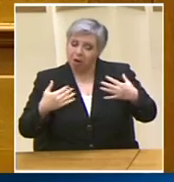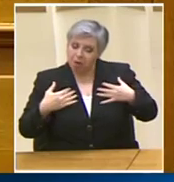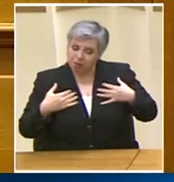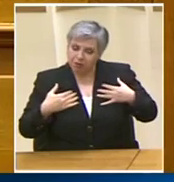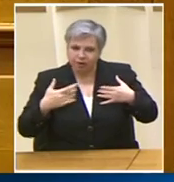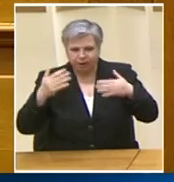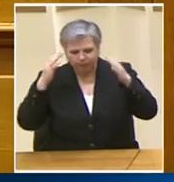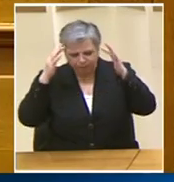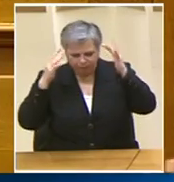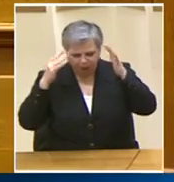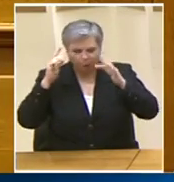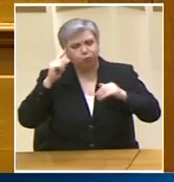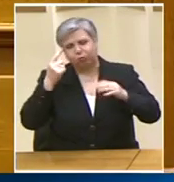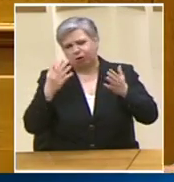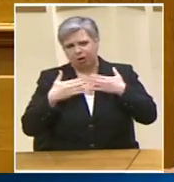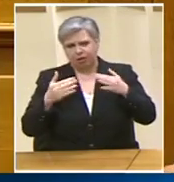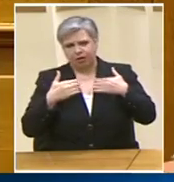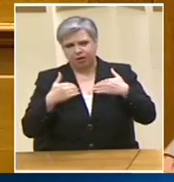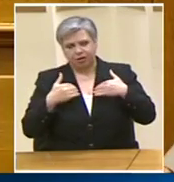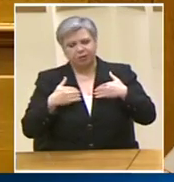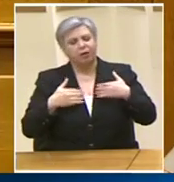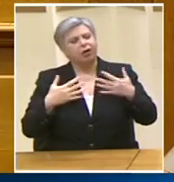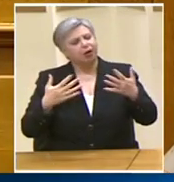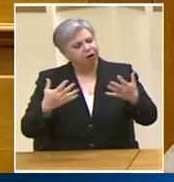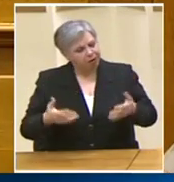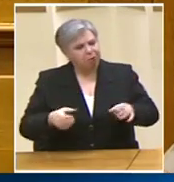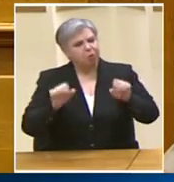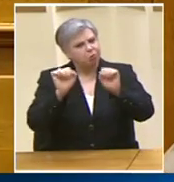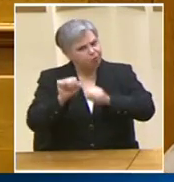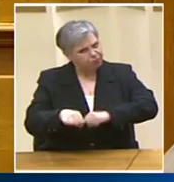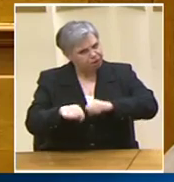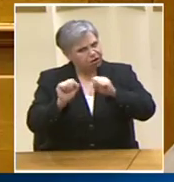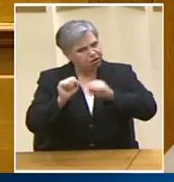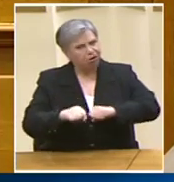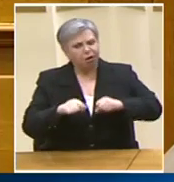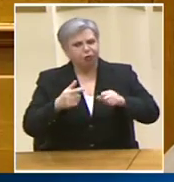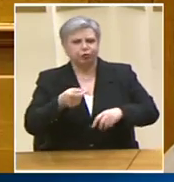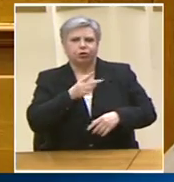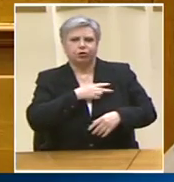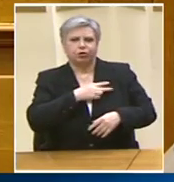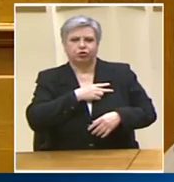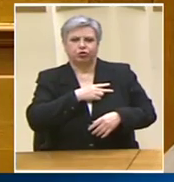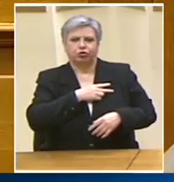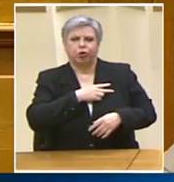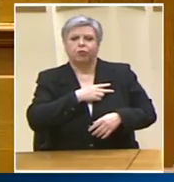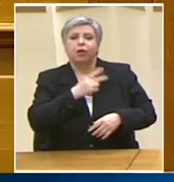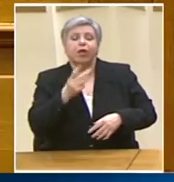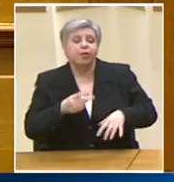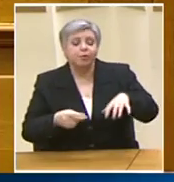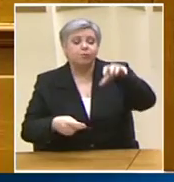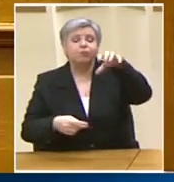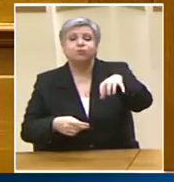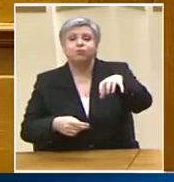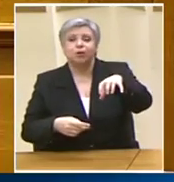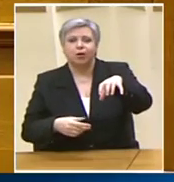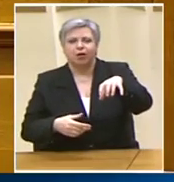ότι υπάρχει πολιτική και διοικητική λογική υπό την έννοια ότι ιδρύεται μια αρχή που